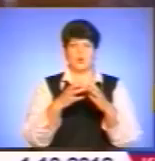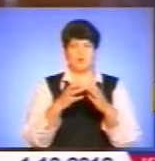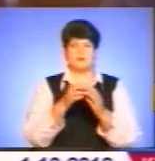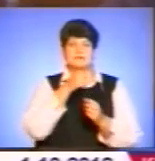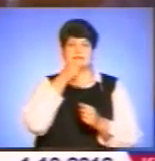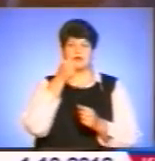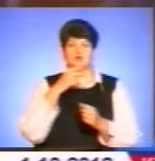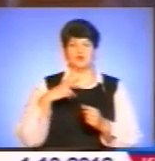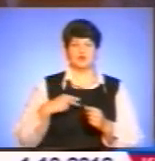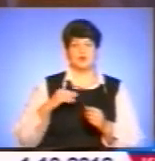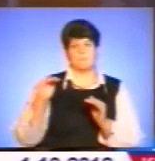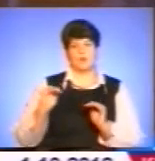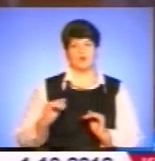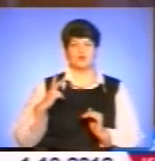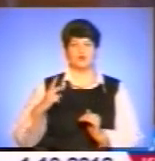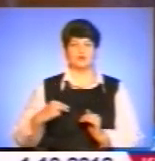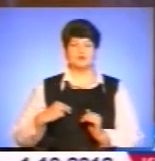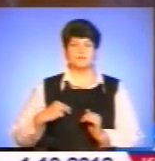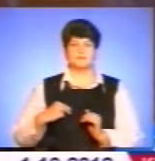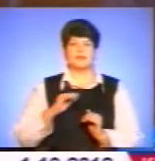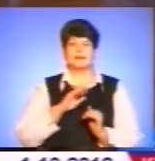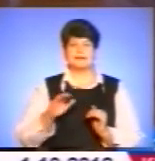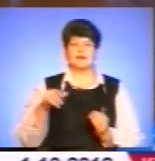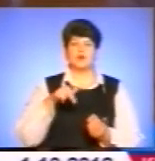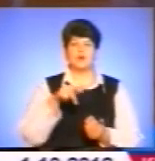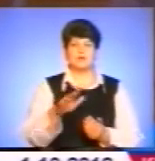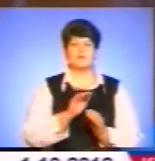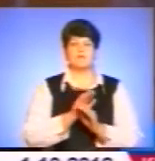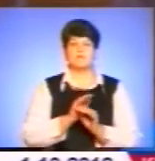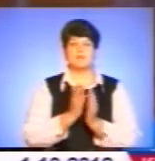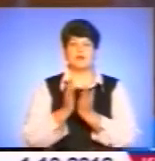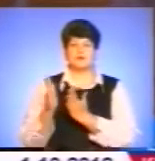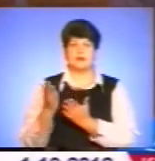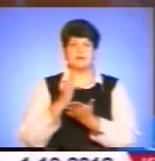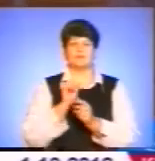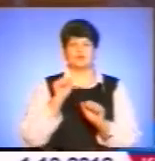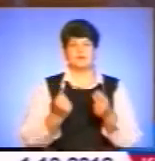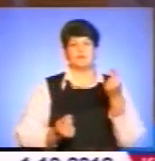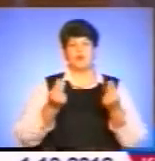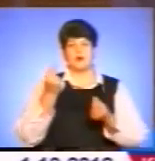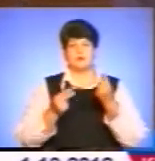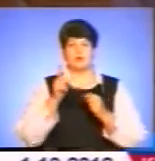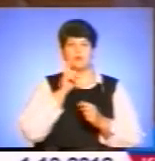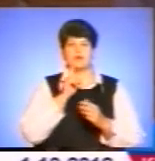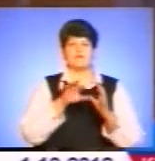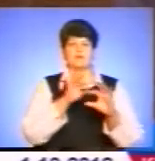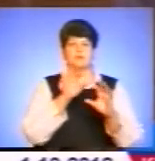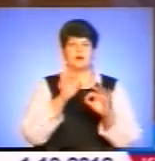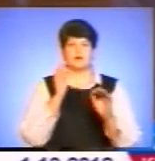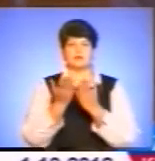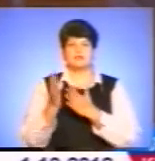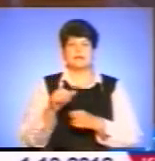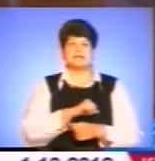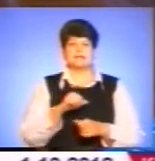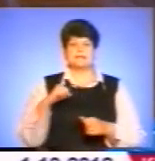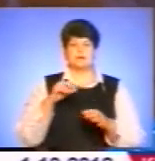донечкою і з молодшою. Дітки задоволенням ходять в бібліотеку, мають можливість погратися тут, поки я вибираю їм книжечки. Також самі